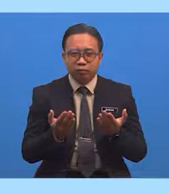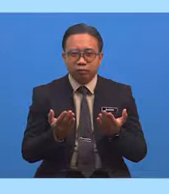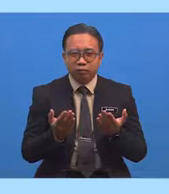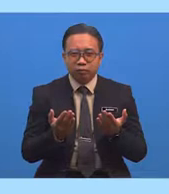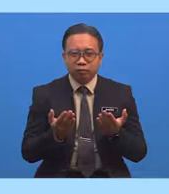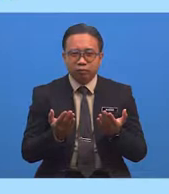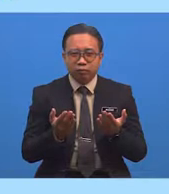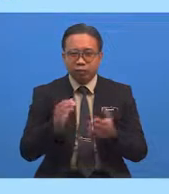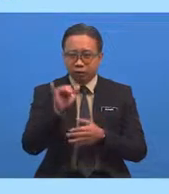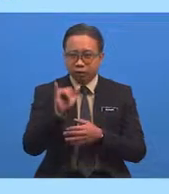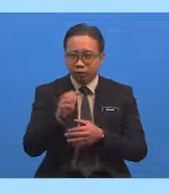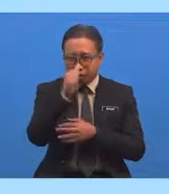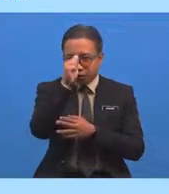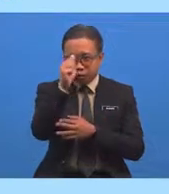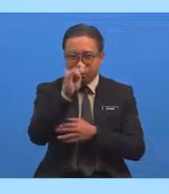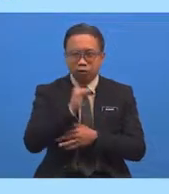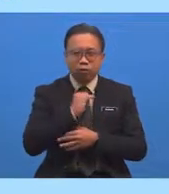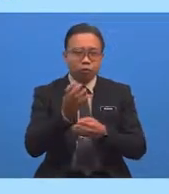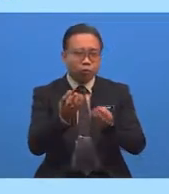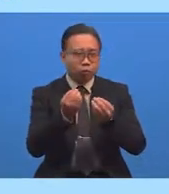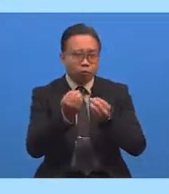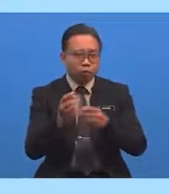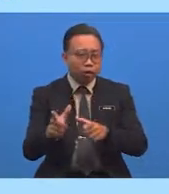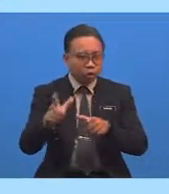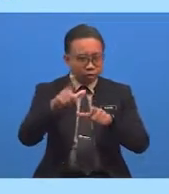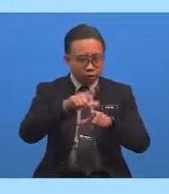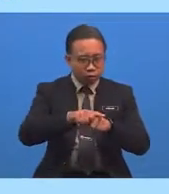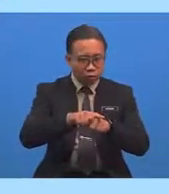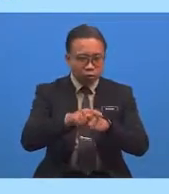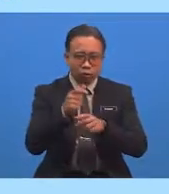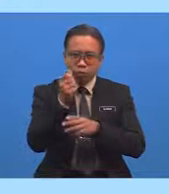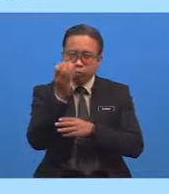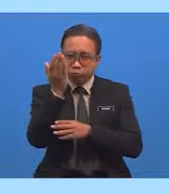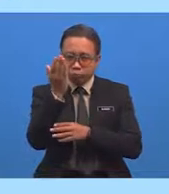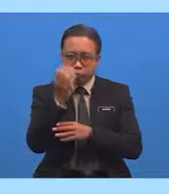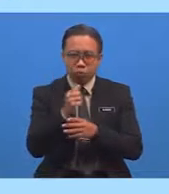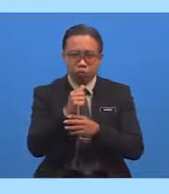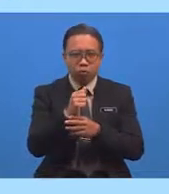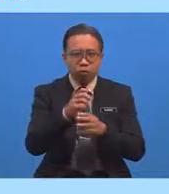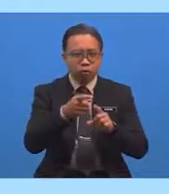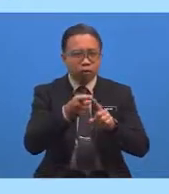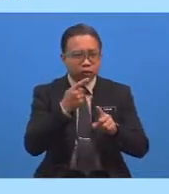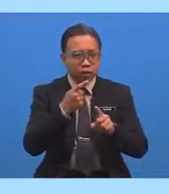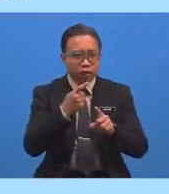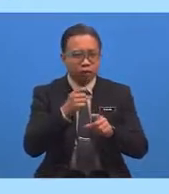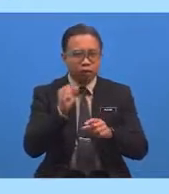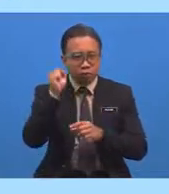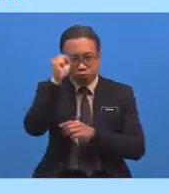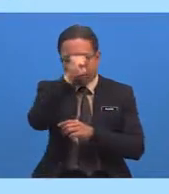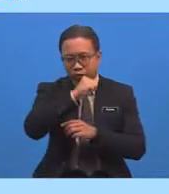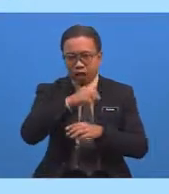Ya Allah, aku mohon perlindunganmu Daripada sifat lemah dan malas